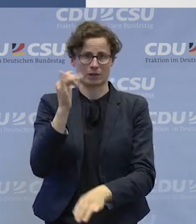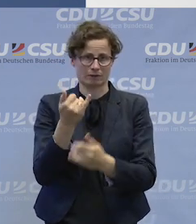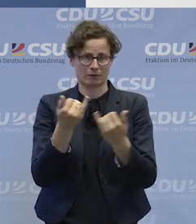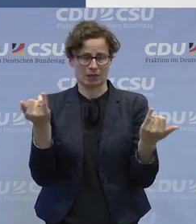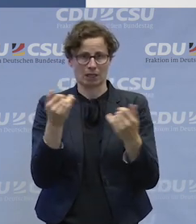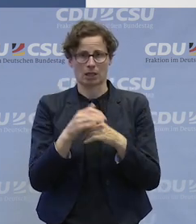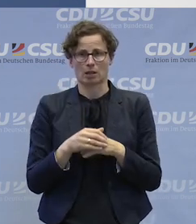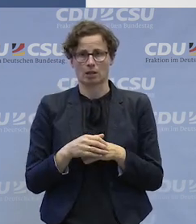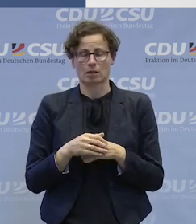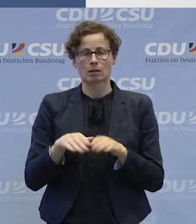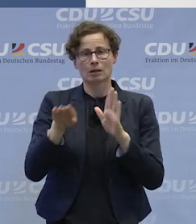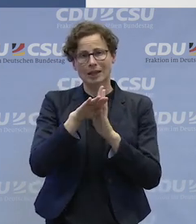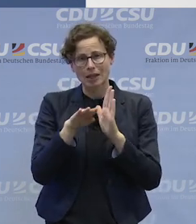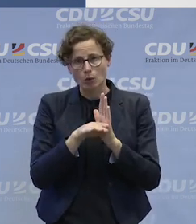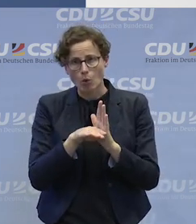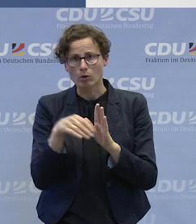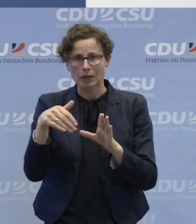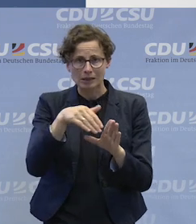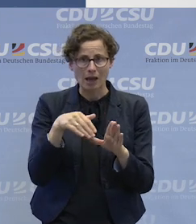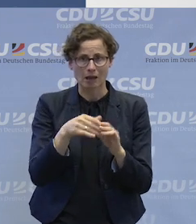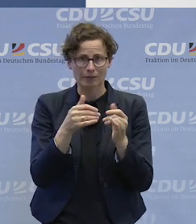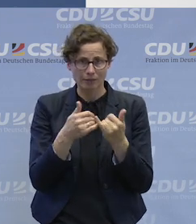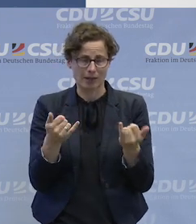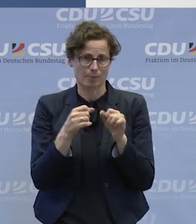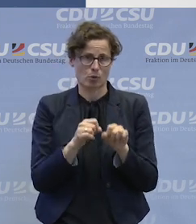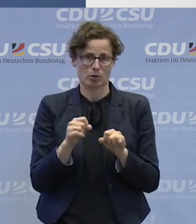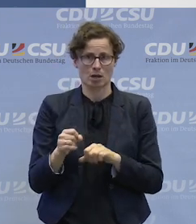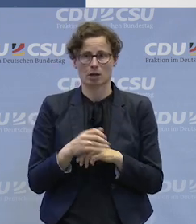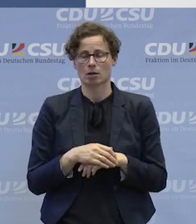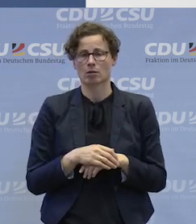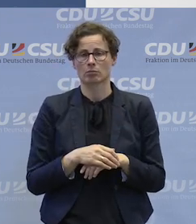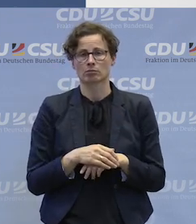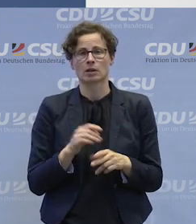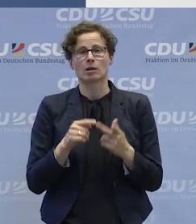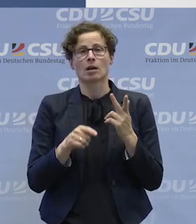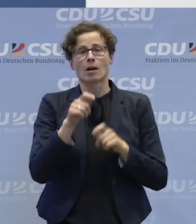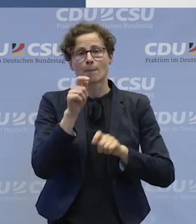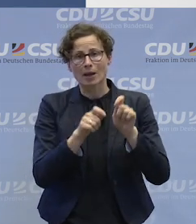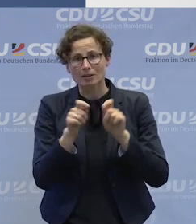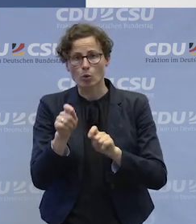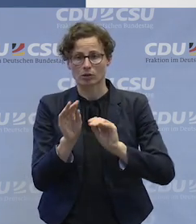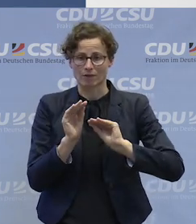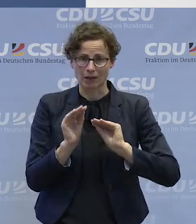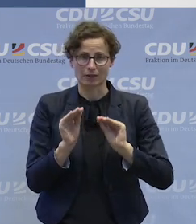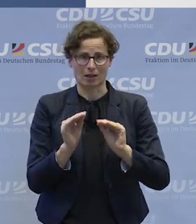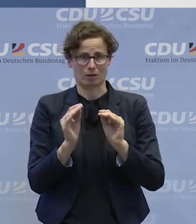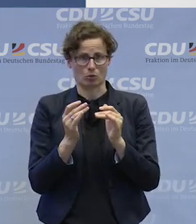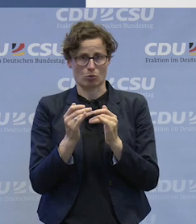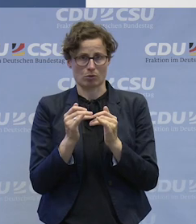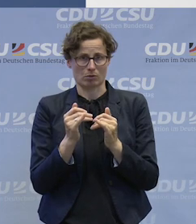Wie kann das alles geregelt werden? Wie werden sozusagen die entsprechenden Personen weiterqualifiziert?